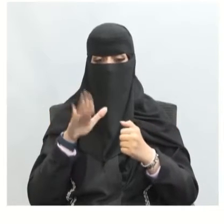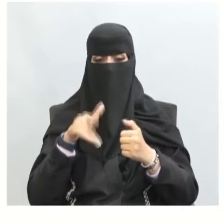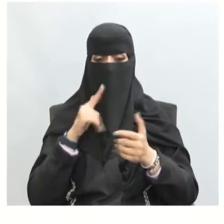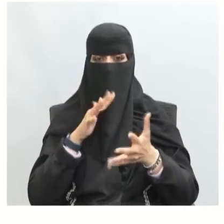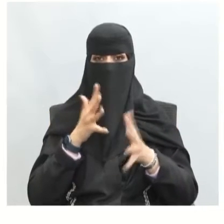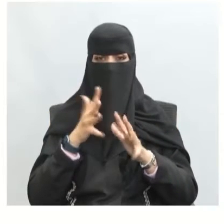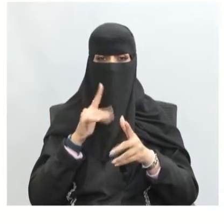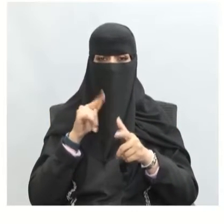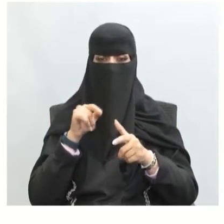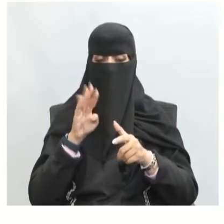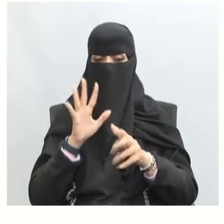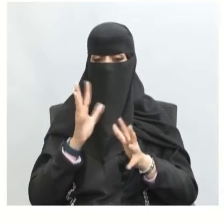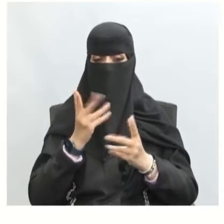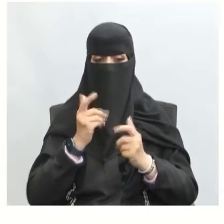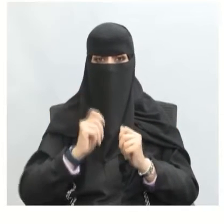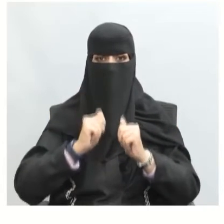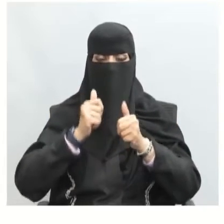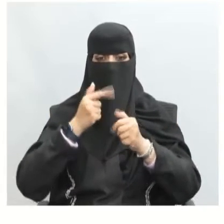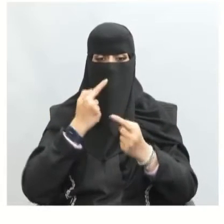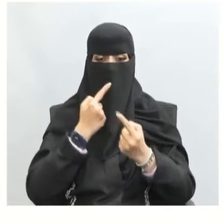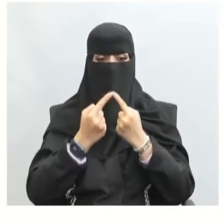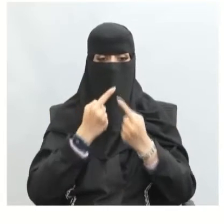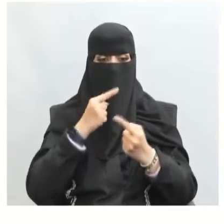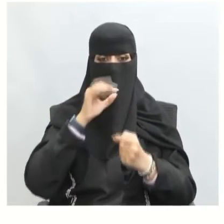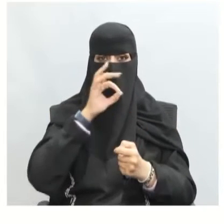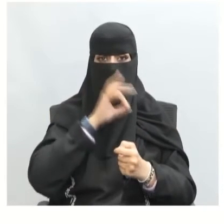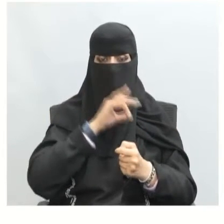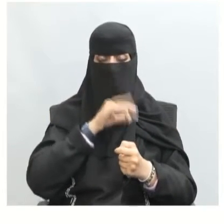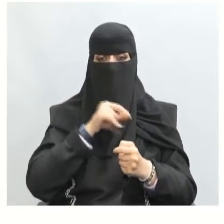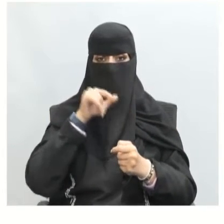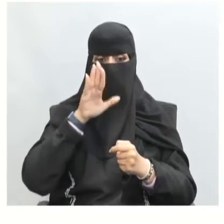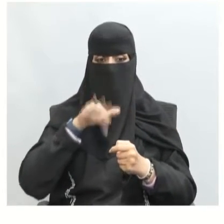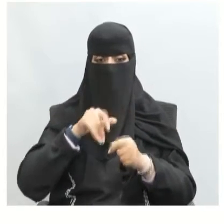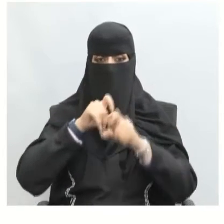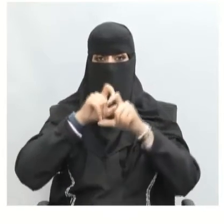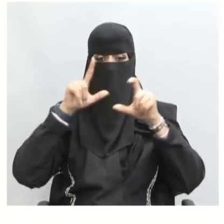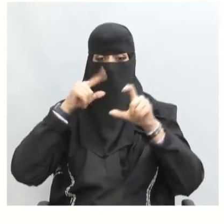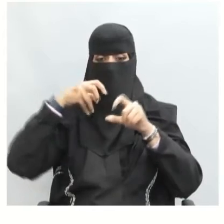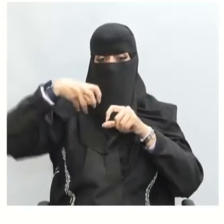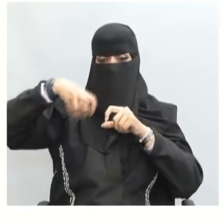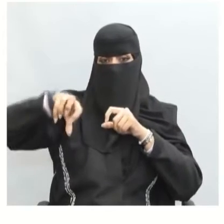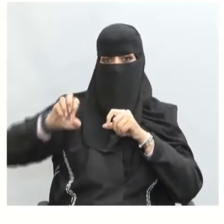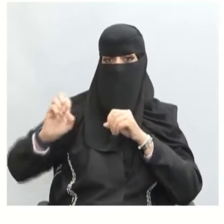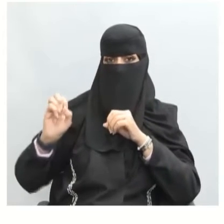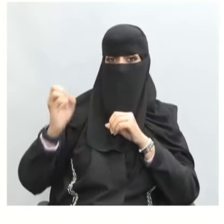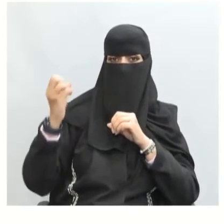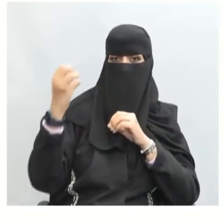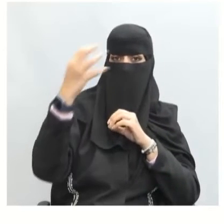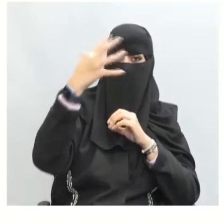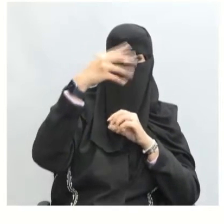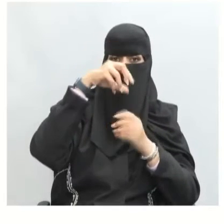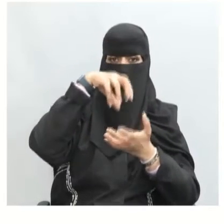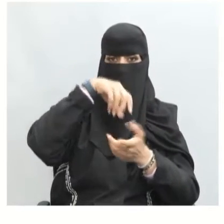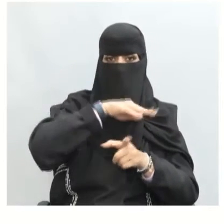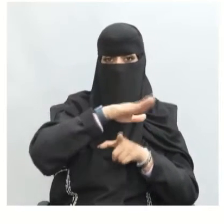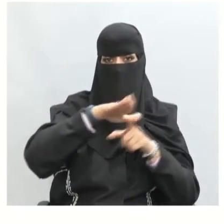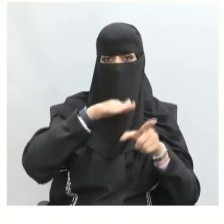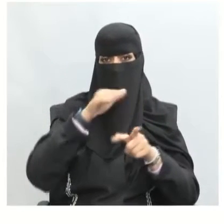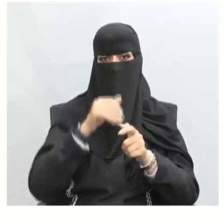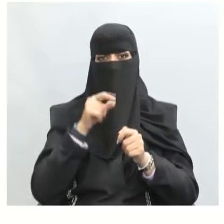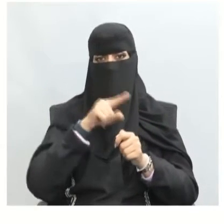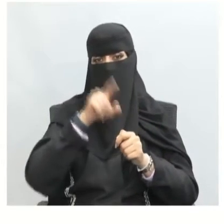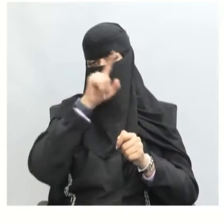سننفذ أو نقوم بتنفيذ هذا النشاط سويا برأيك كيف يكون الحوار مفيدا